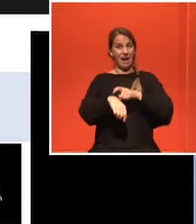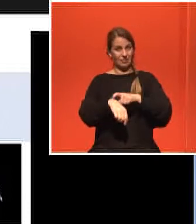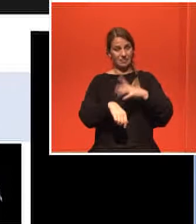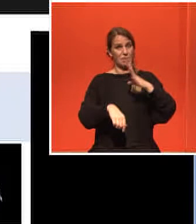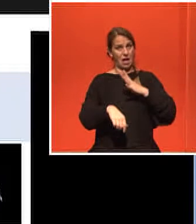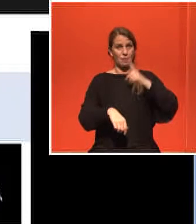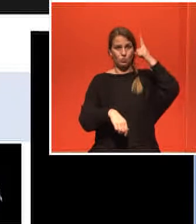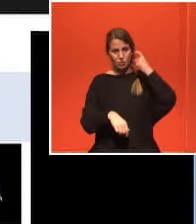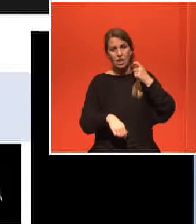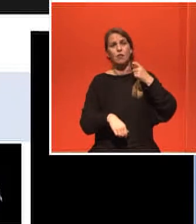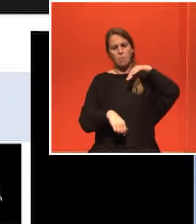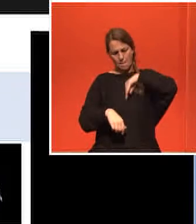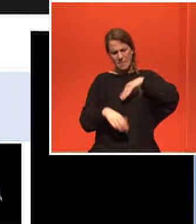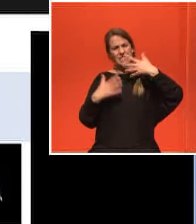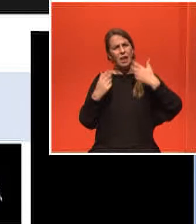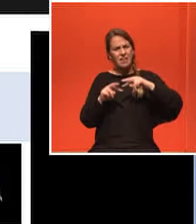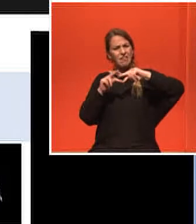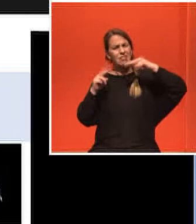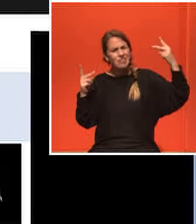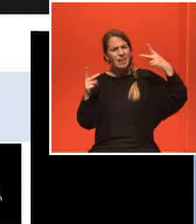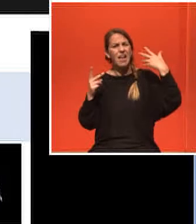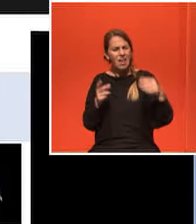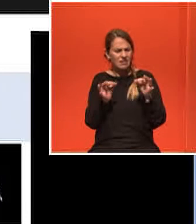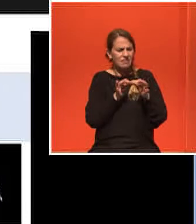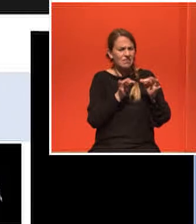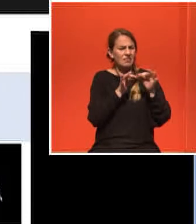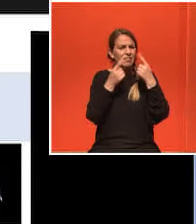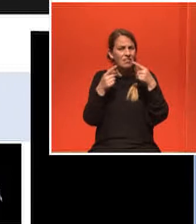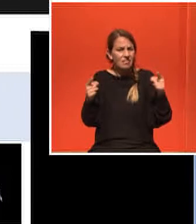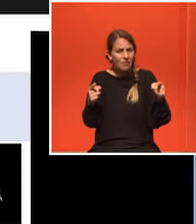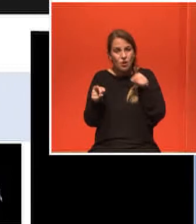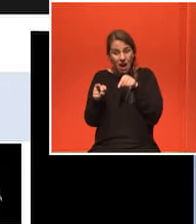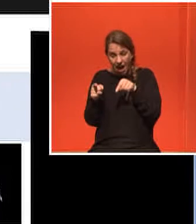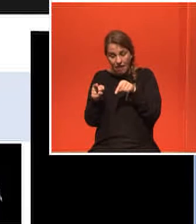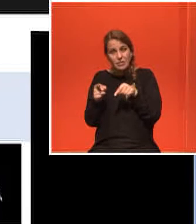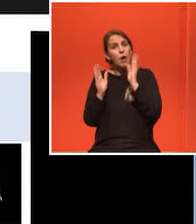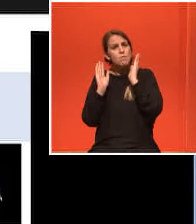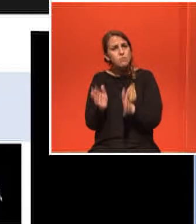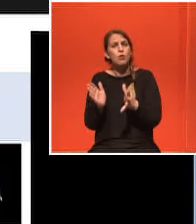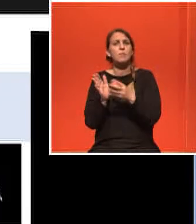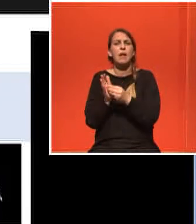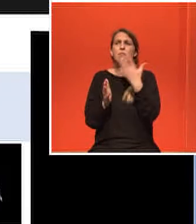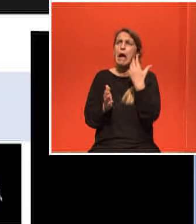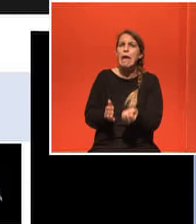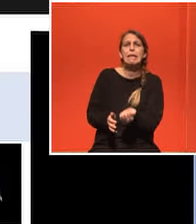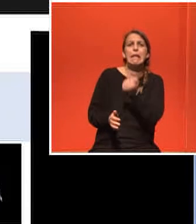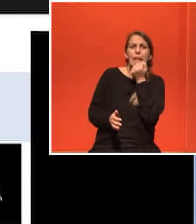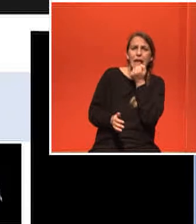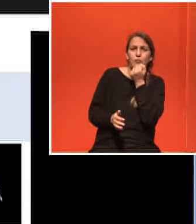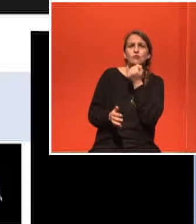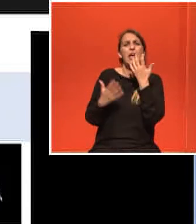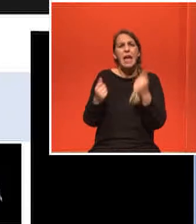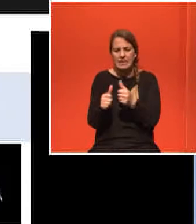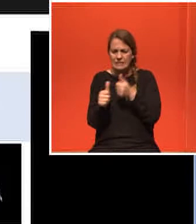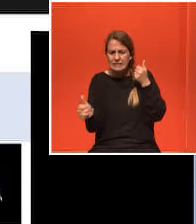διάφορα γονίδια γενετικές πληροφορίες οι οποίες όμως μπορεί να έχουν κάποιες βλάβες δομικές αλλά καμιά φορά